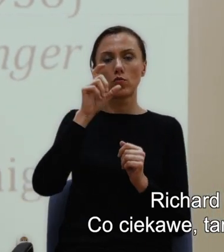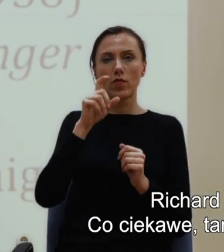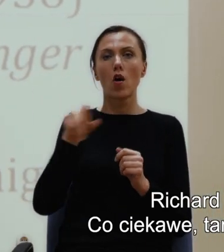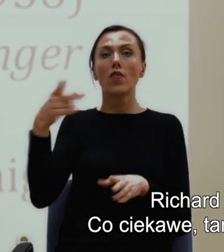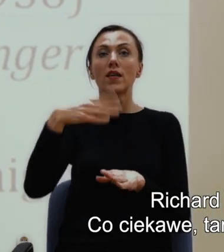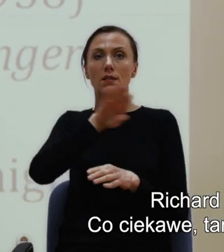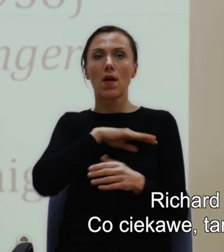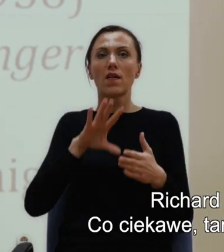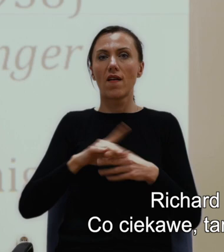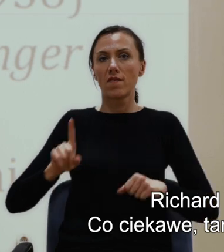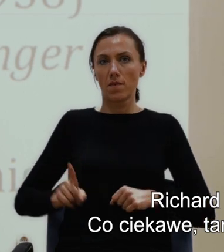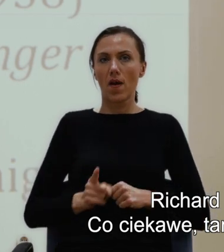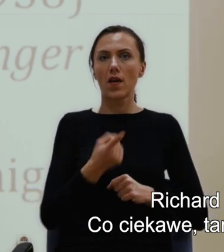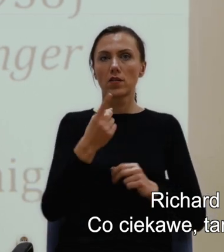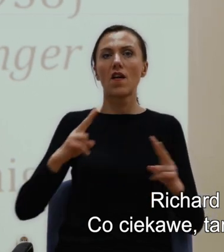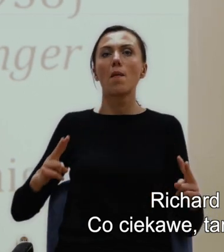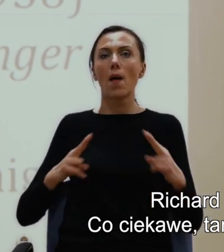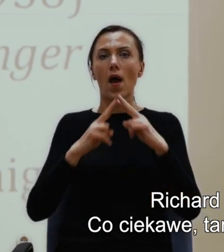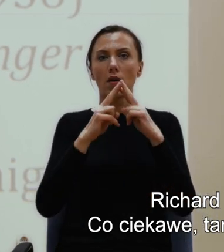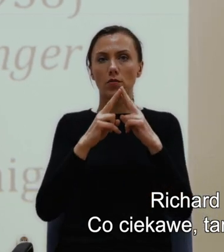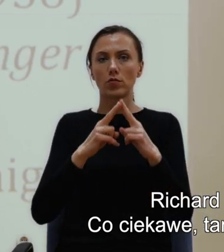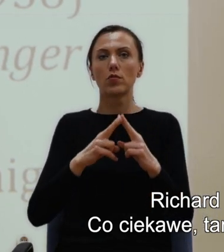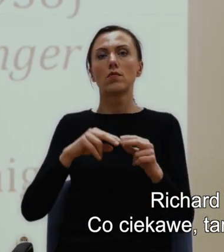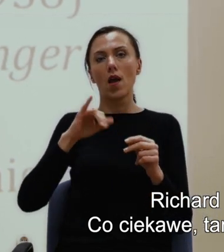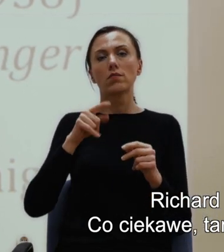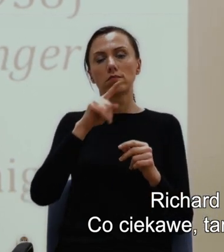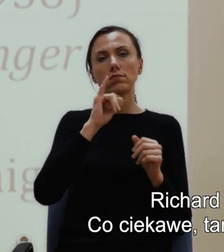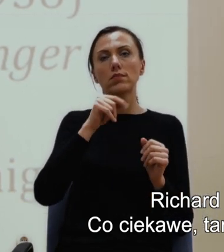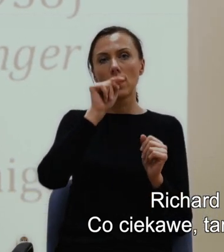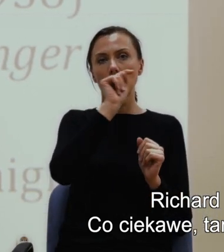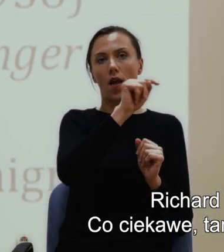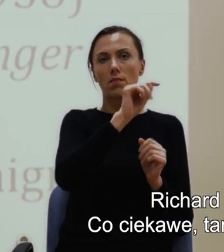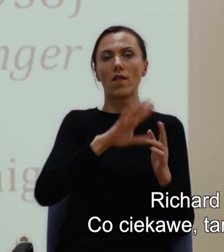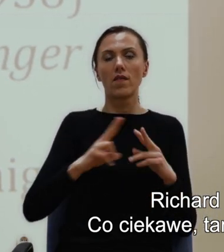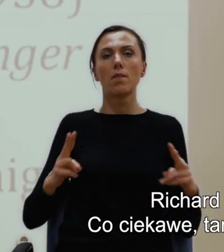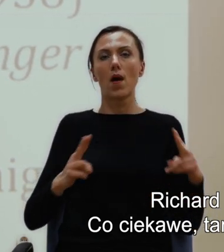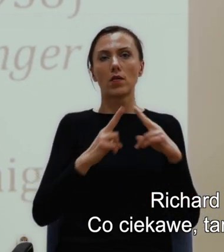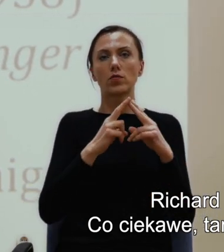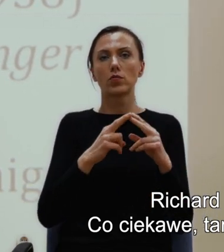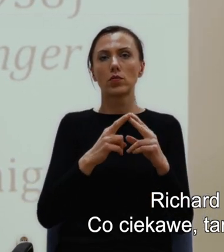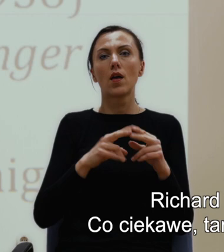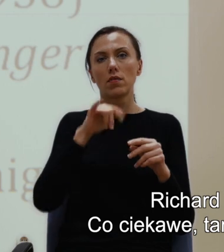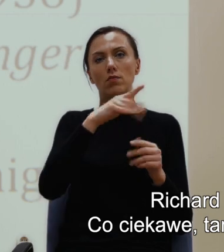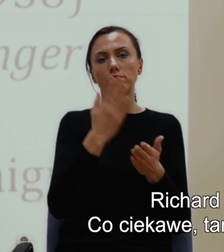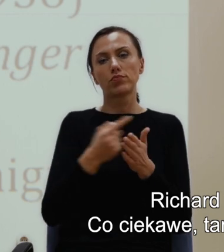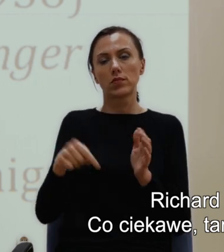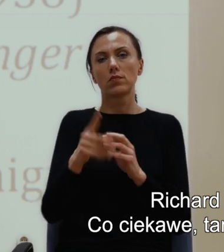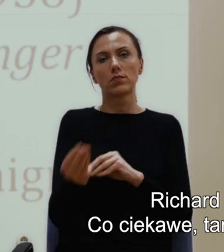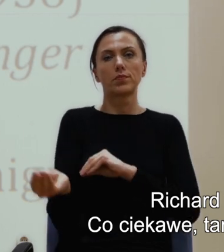imigrant. Co ciekawe, tam jak gdyby rzuciły go losy po